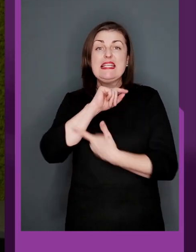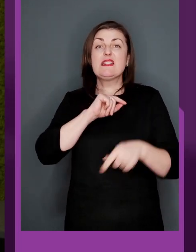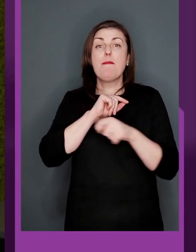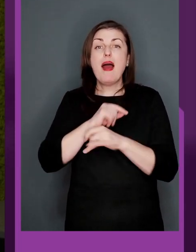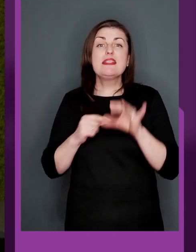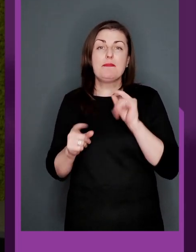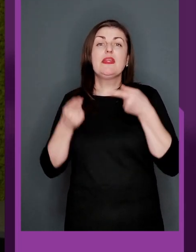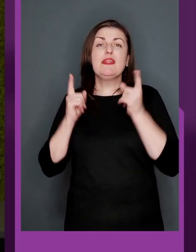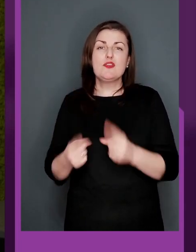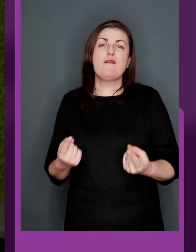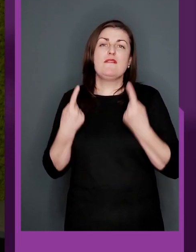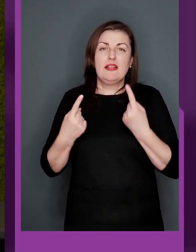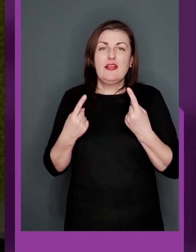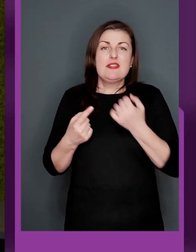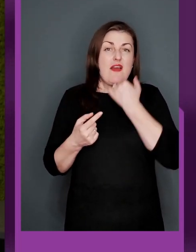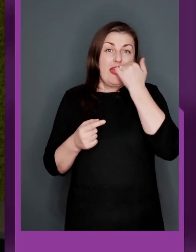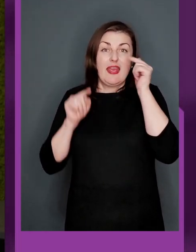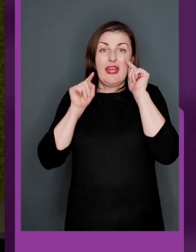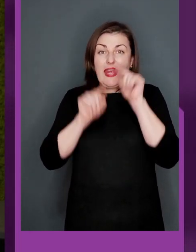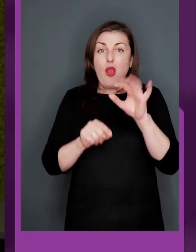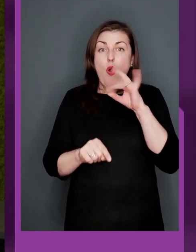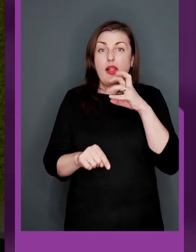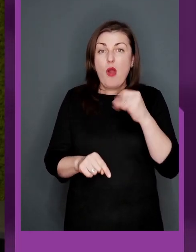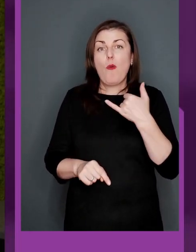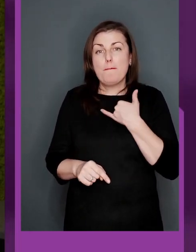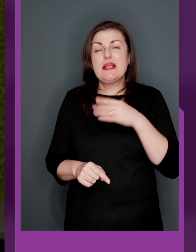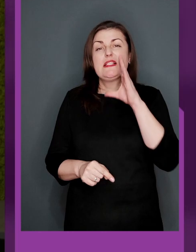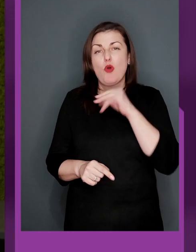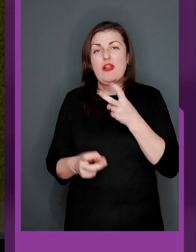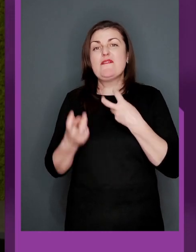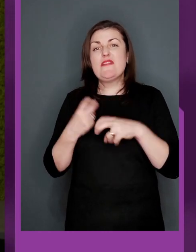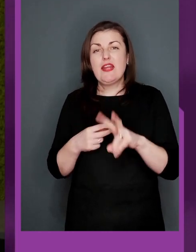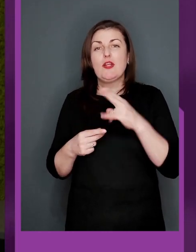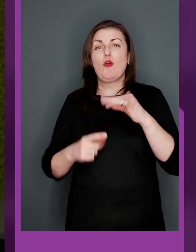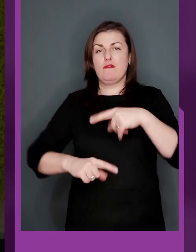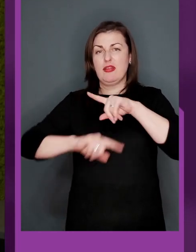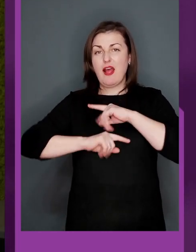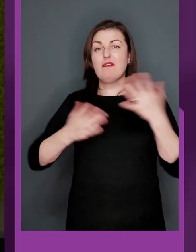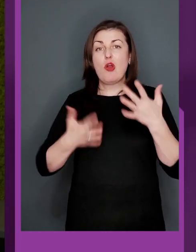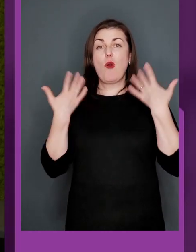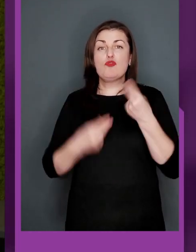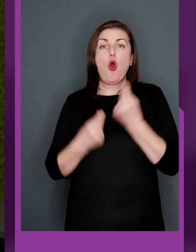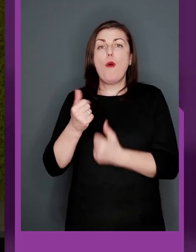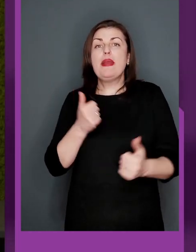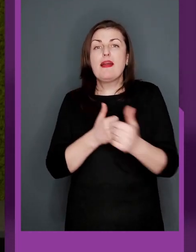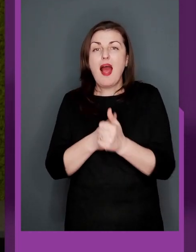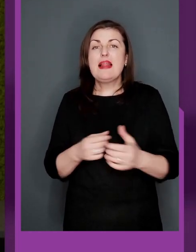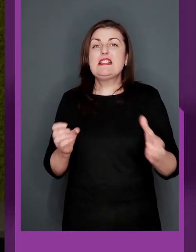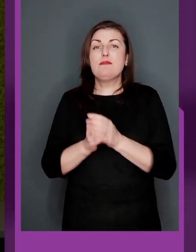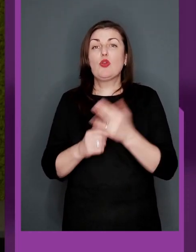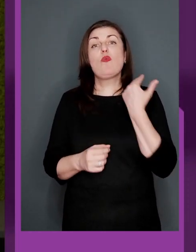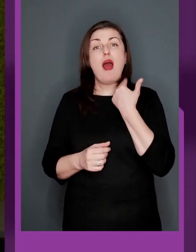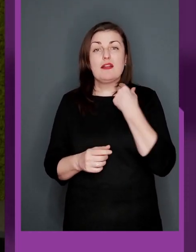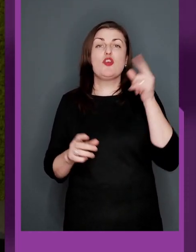іспанцям. І дійсно, великою мірою саме завдяки Олегу ми змогли вийти до фіналу, в якому вже обіграли